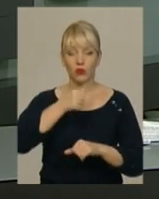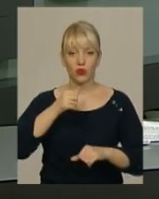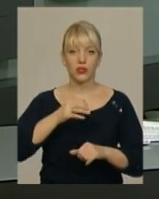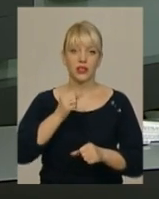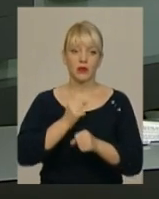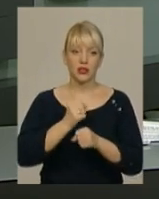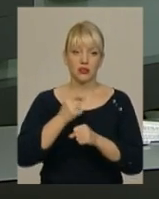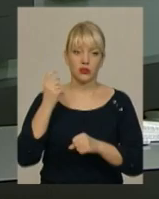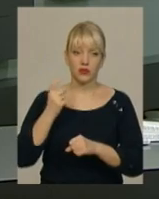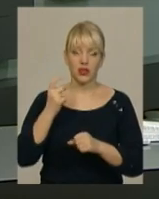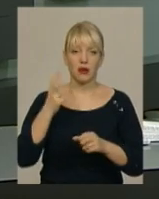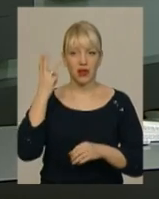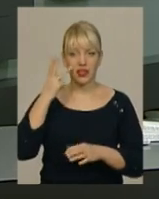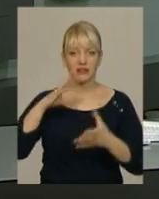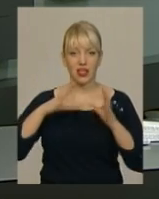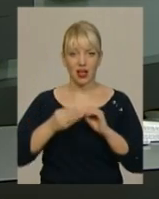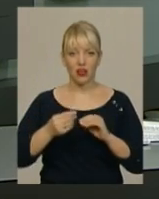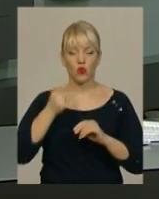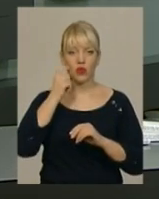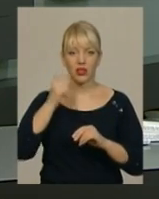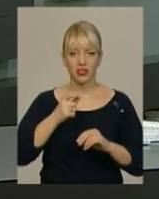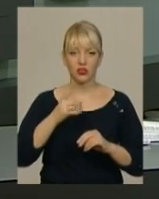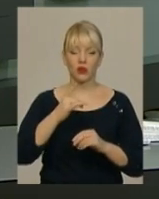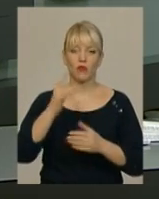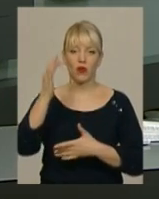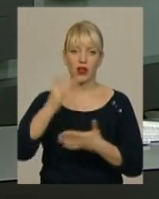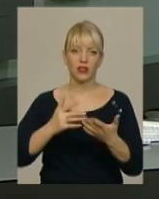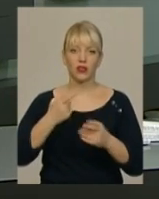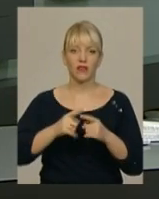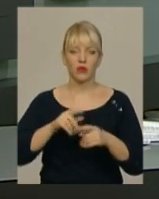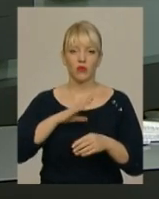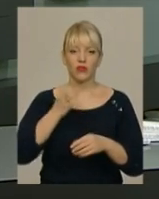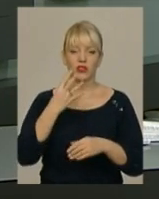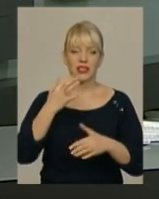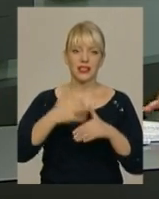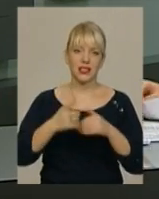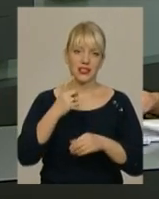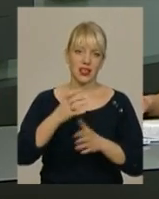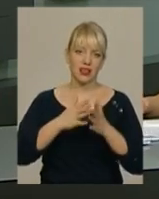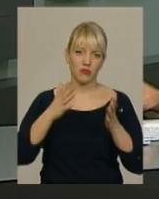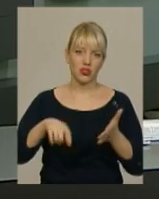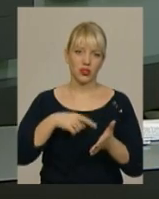господарював Хмельницький, але в загальноукраїнському рейтингу він був 14-м серед 100 найбільших міст.